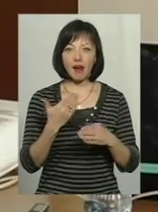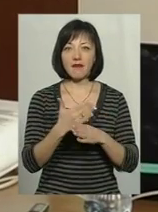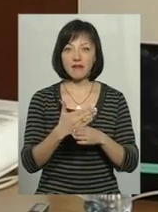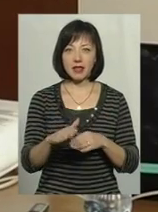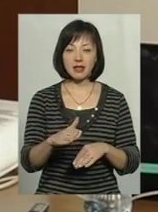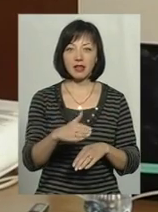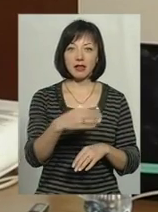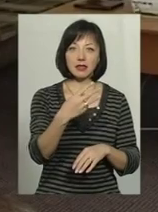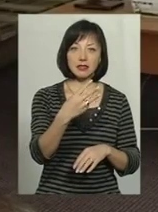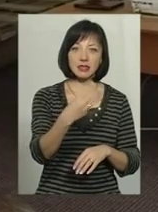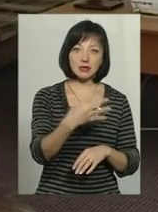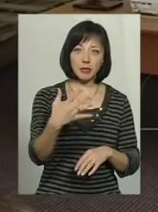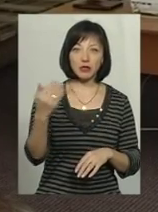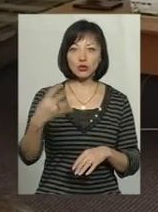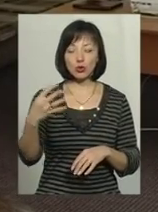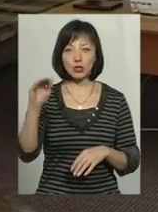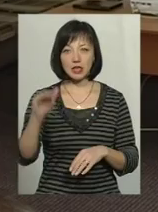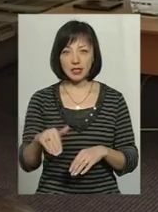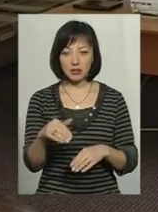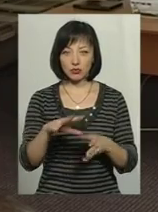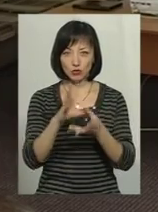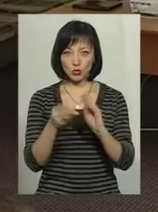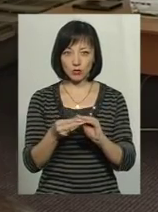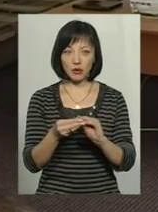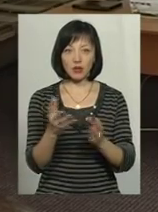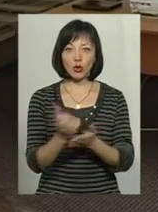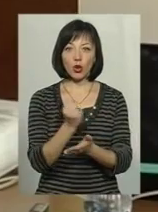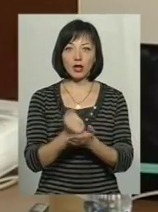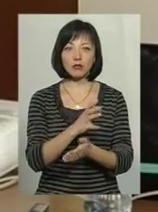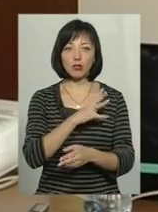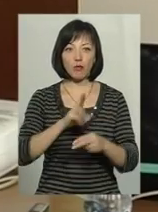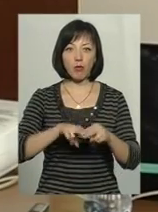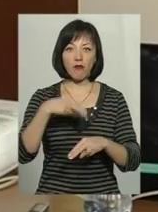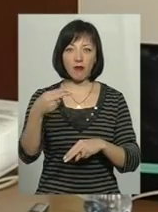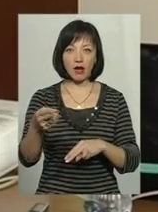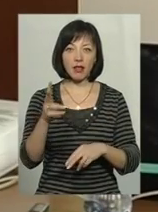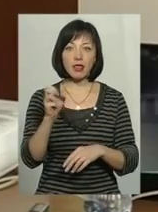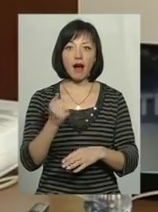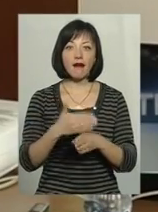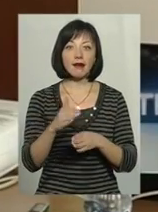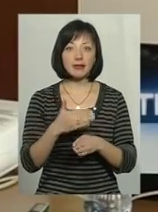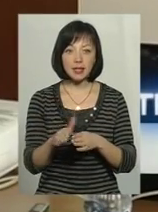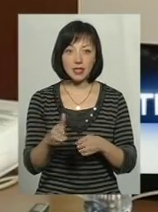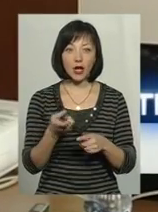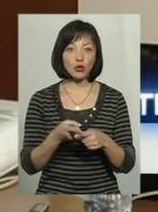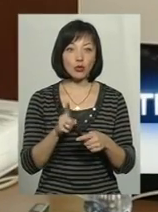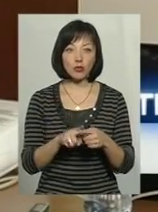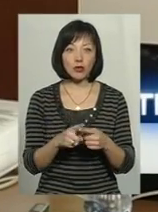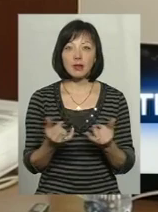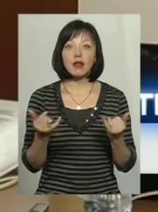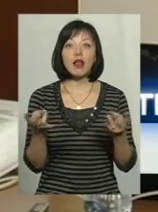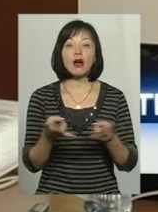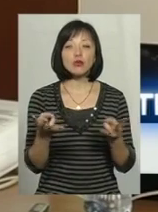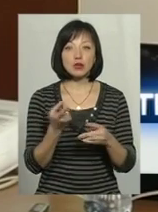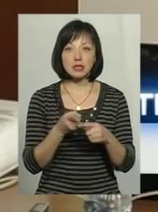-40 тисяч гривень. Якщо ви складете, то практично весь її дохід був повернутий на кредити. Тому, а для чого